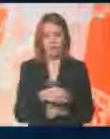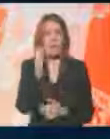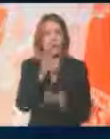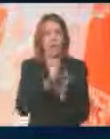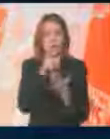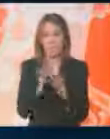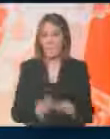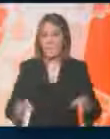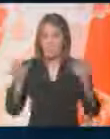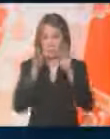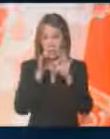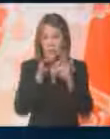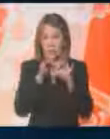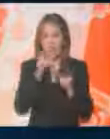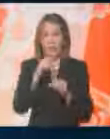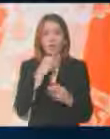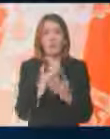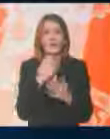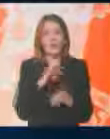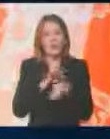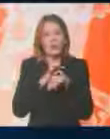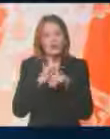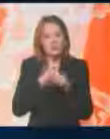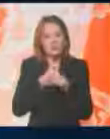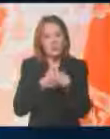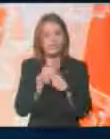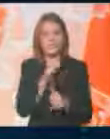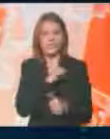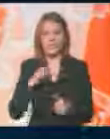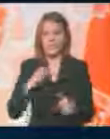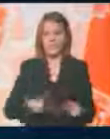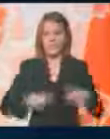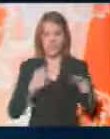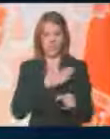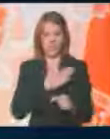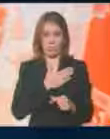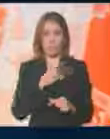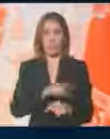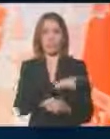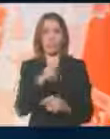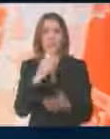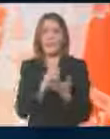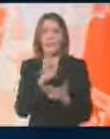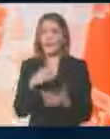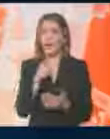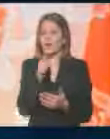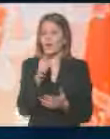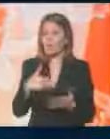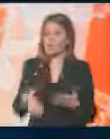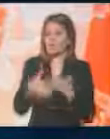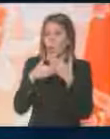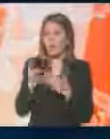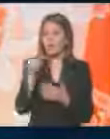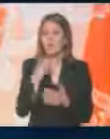počeo taj projekat, to je posto uvod u samostavni život moj. Do tada sam uvijek morao da tražim pomoć od